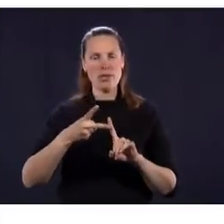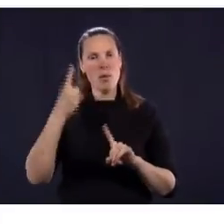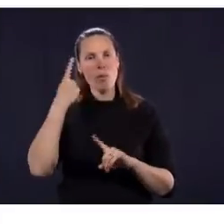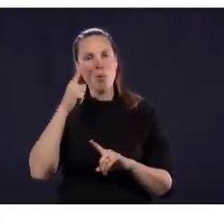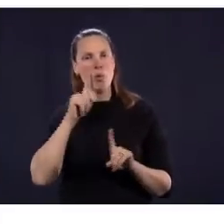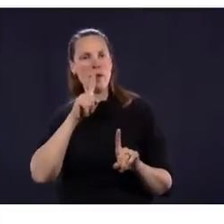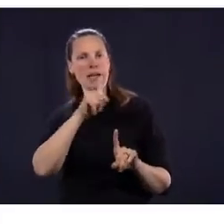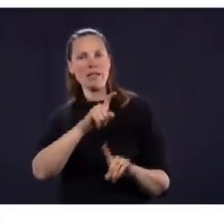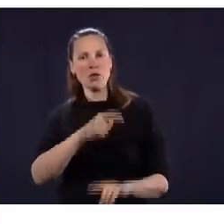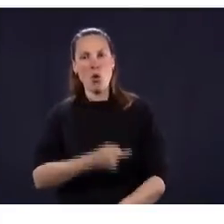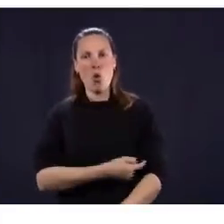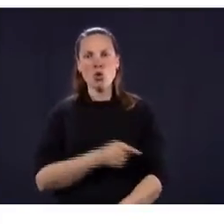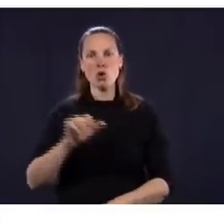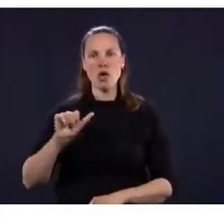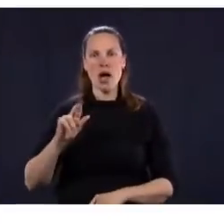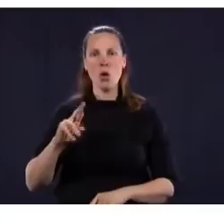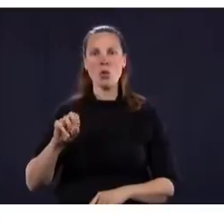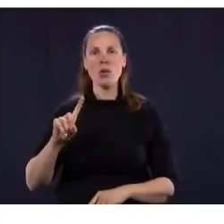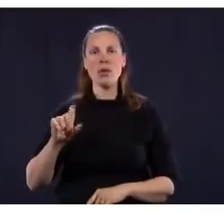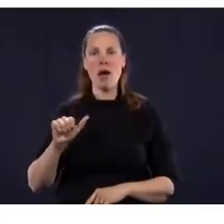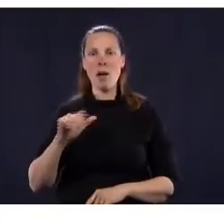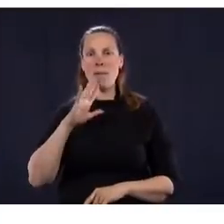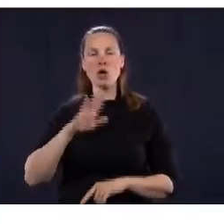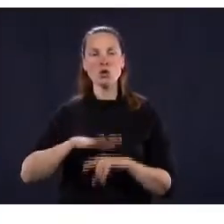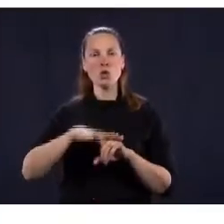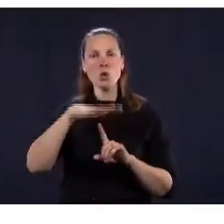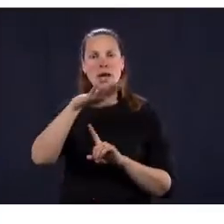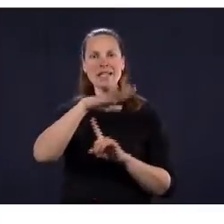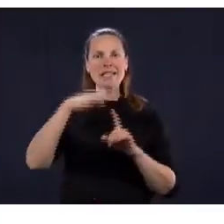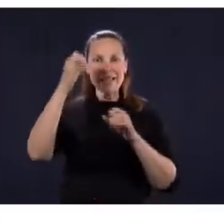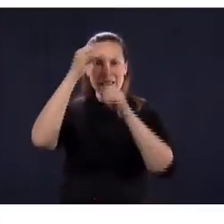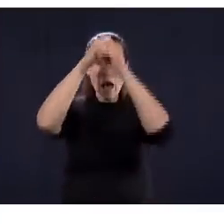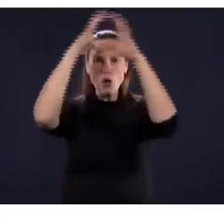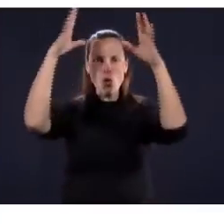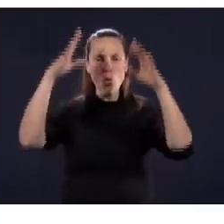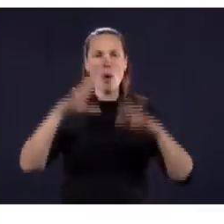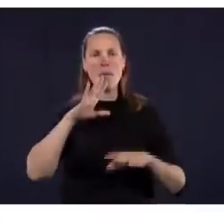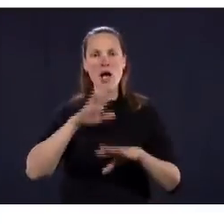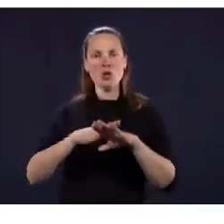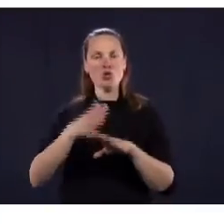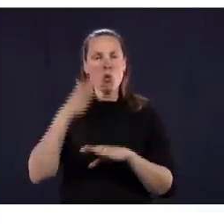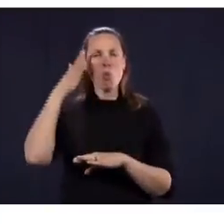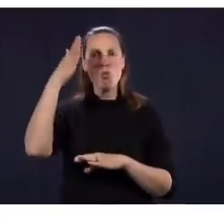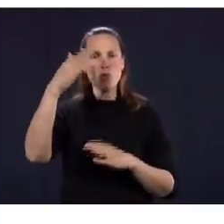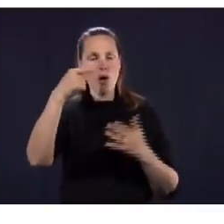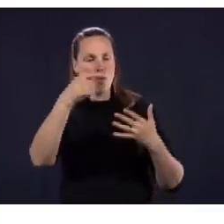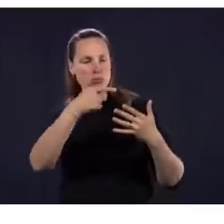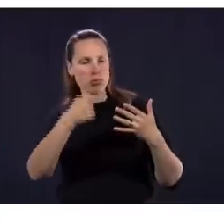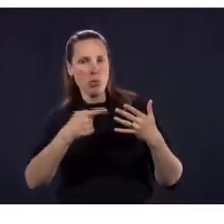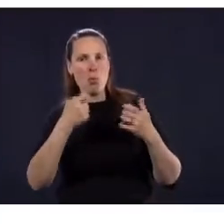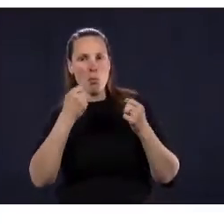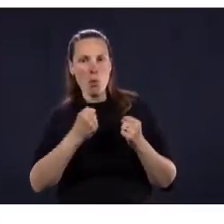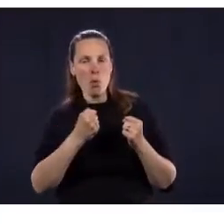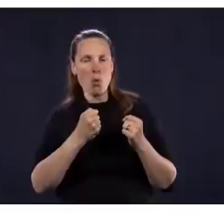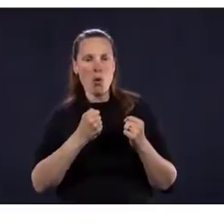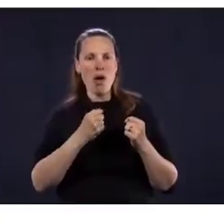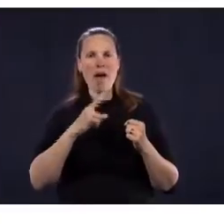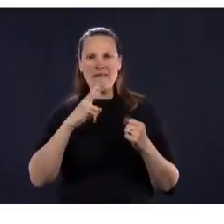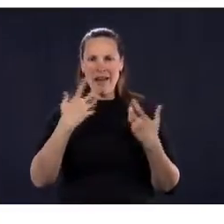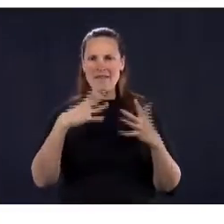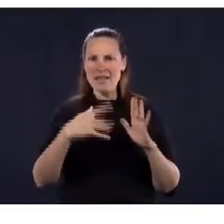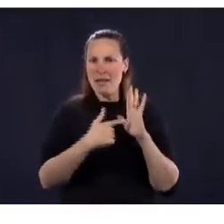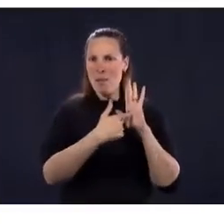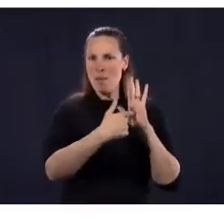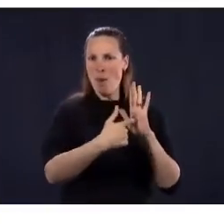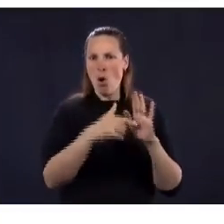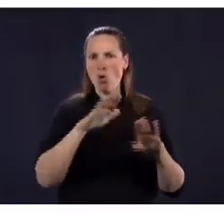donc, cette présentation pour le mois de mai? Est-ce que vous vous attendez, là, à ce qu'avant le déconfinement, il y ait